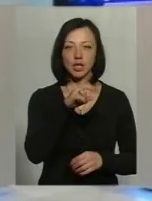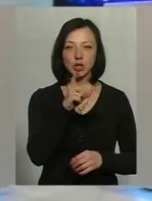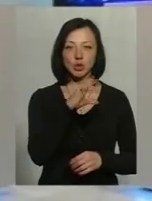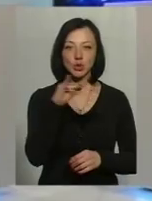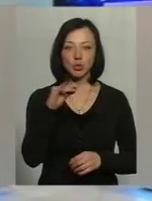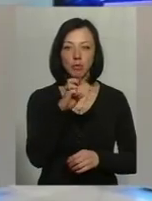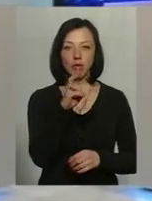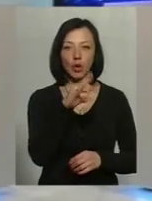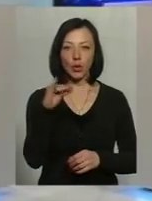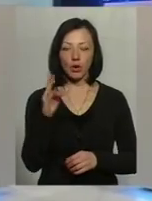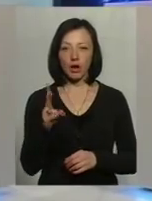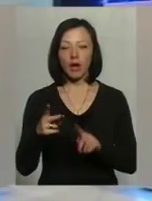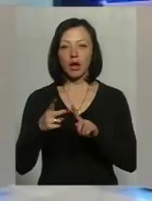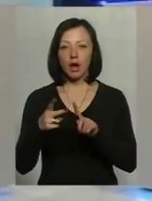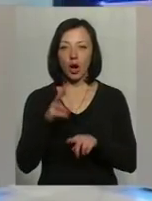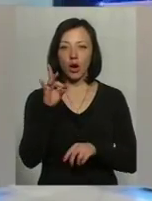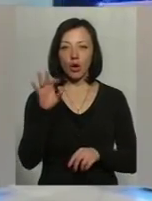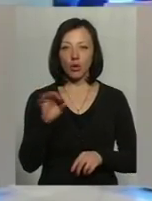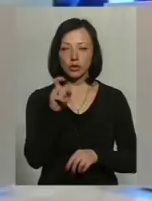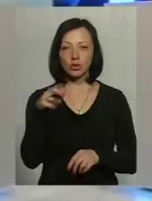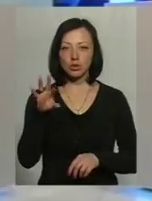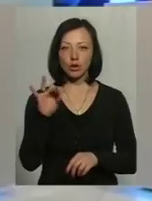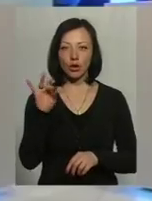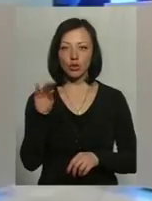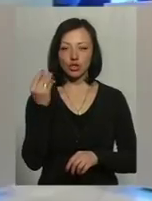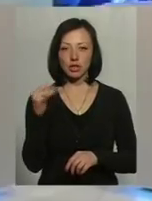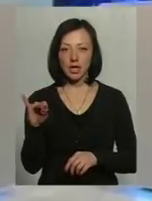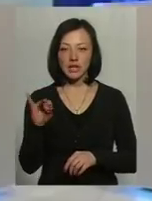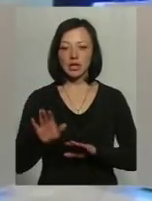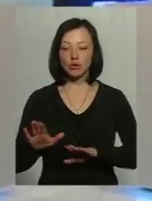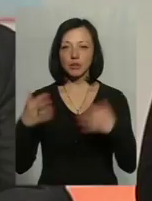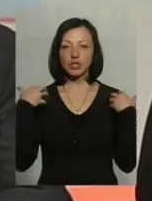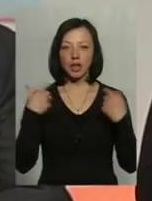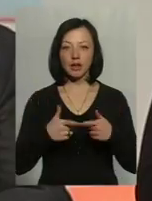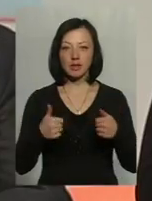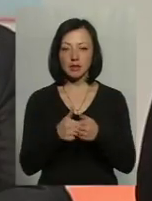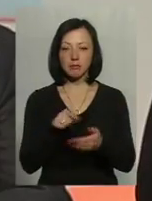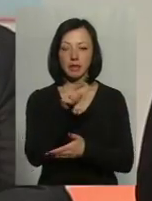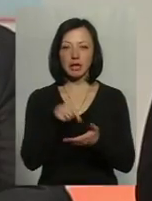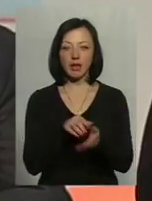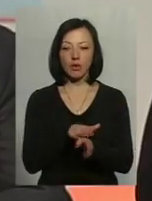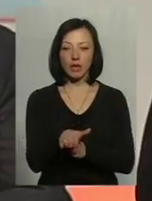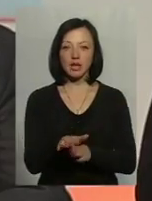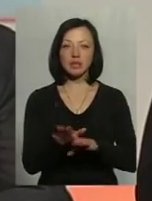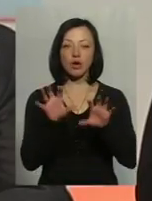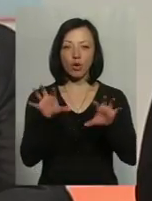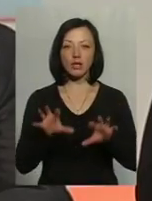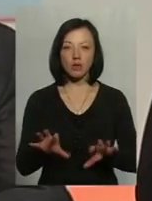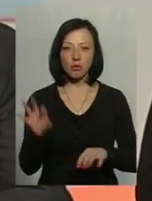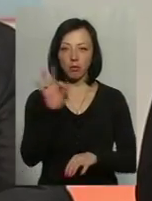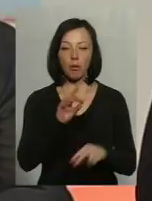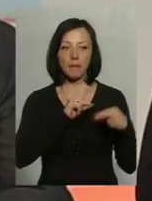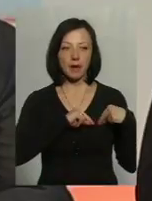та Віталій Олександрович Роздорожний, заступник начальника відділу з питань додержання законодавства про працю управління Держпраці у